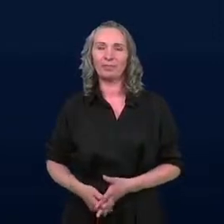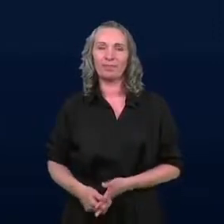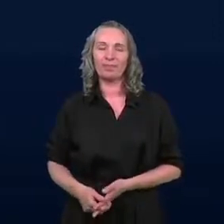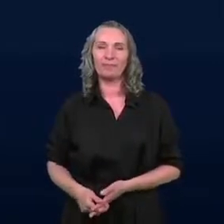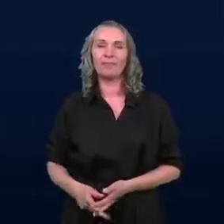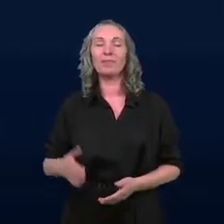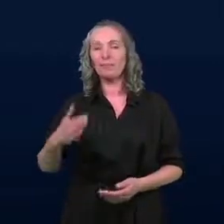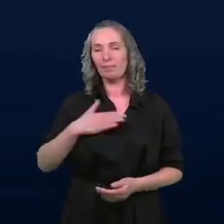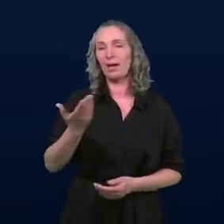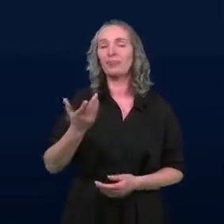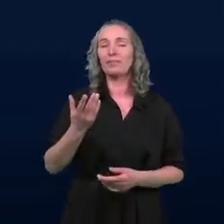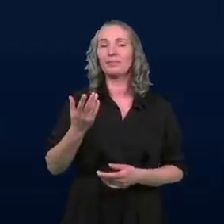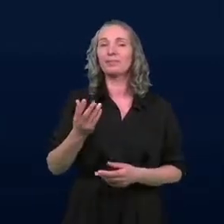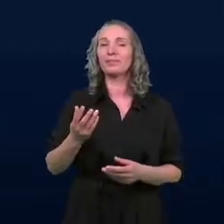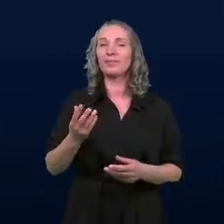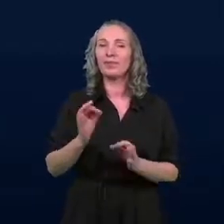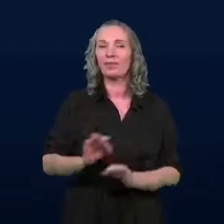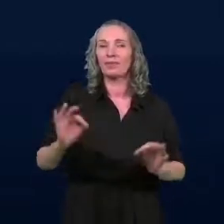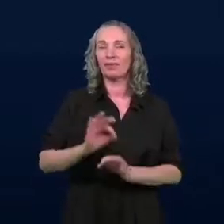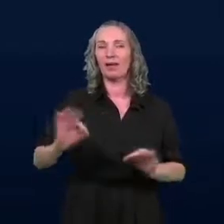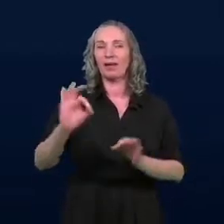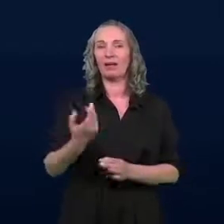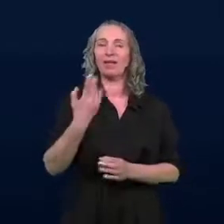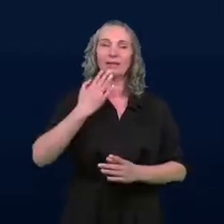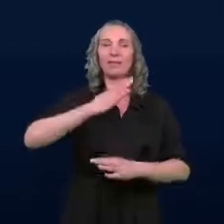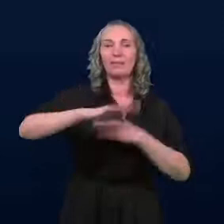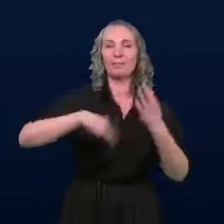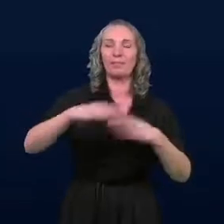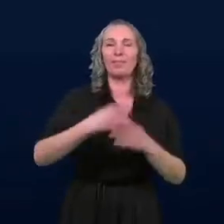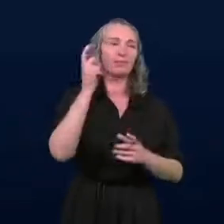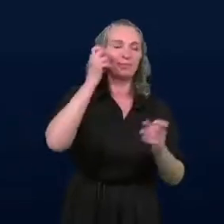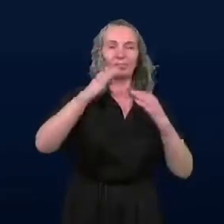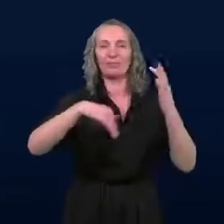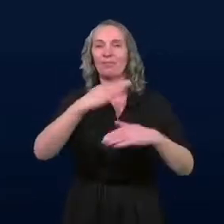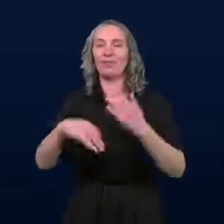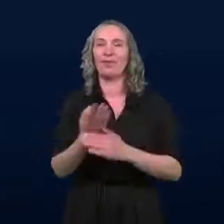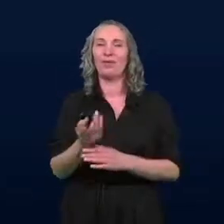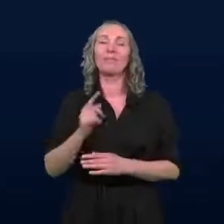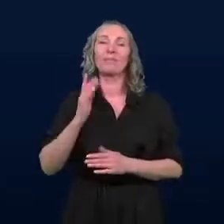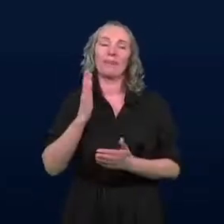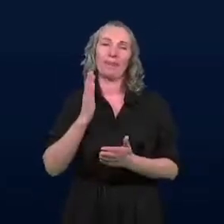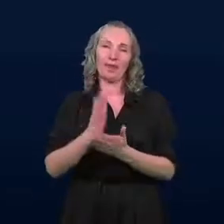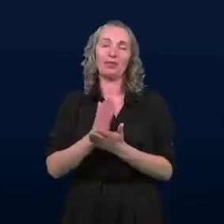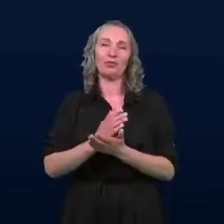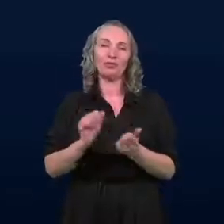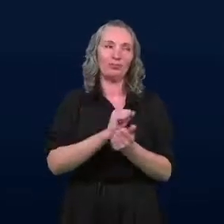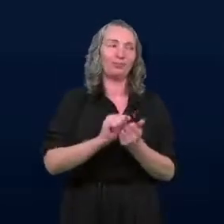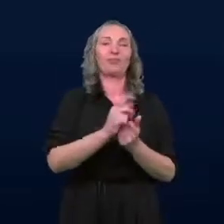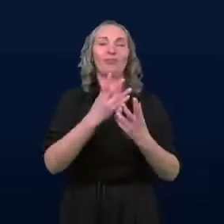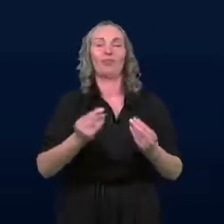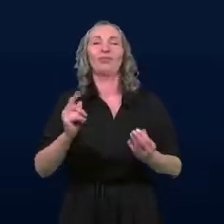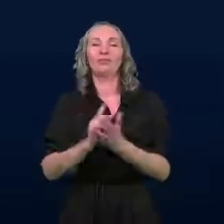Mamy jakieś tam delikatne zamieszanie, ale mam nadzieję, że sobie z tym nasi operatorzy